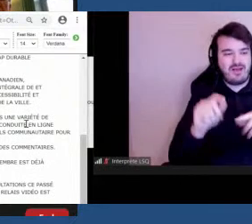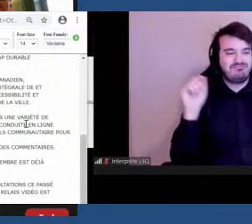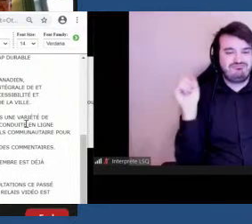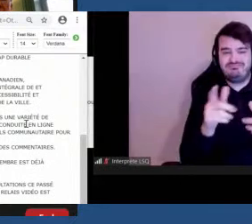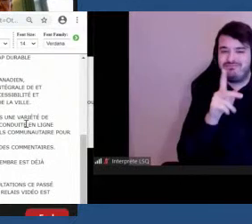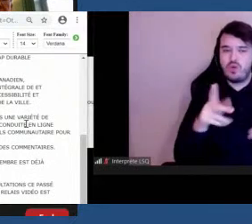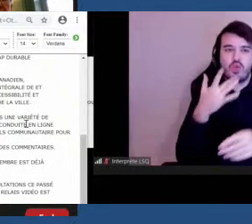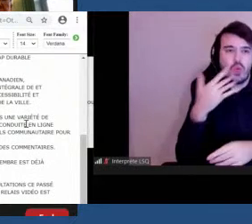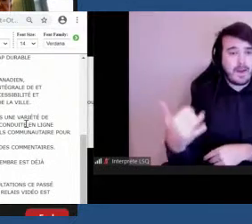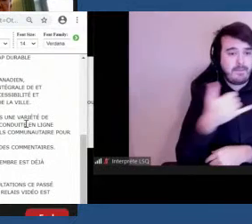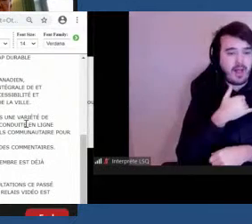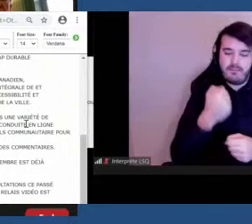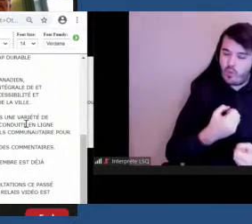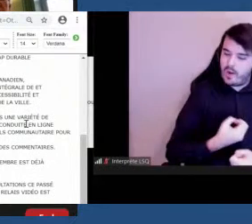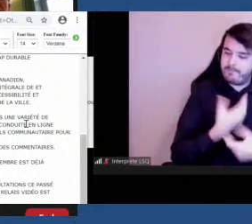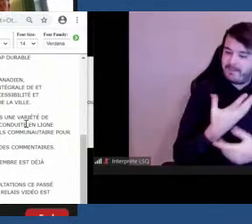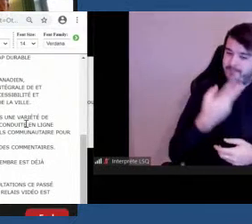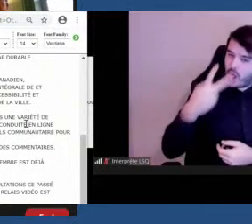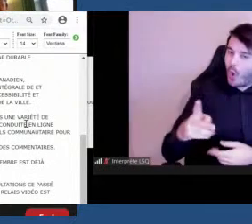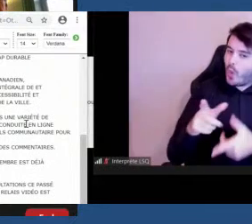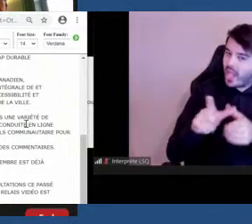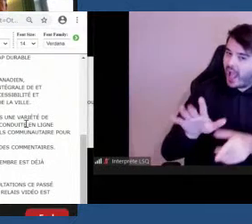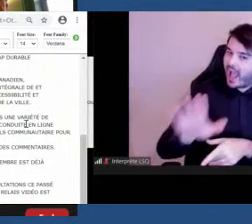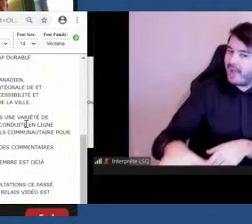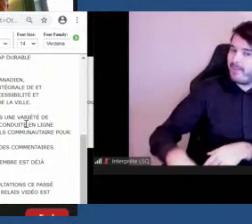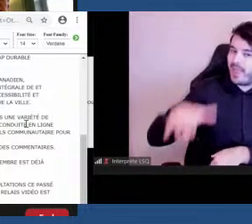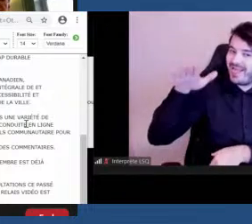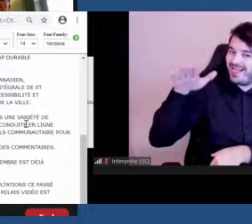appellent de pouvoir s'exprimer dans leur monde maternel.